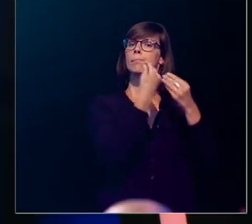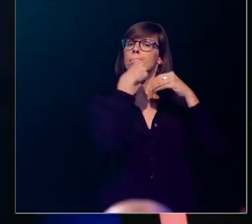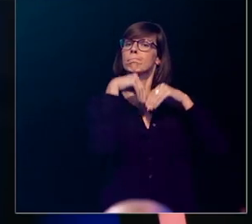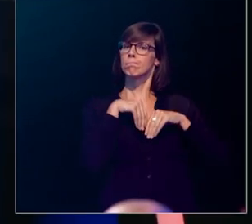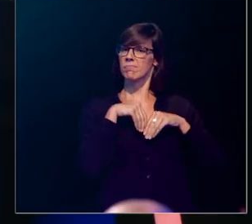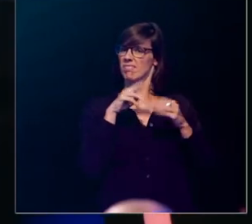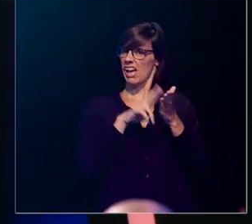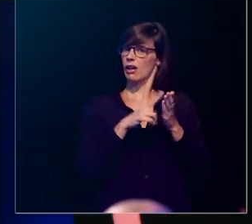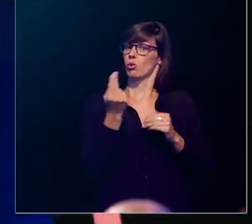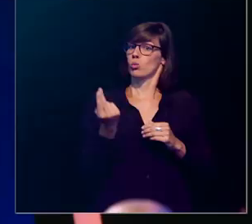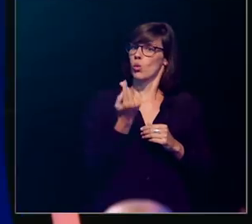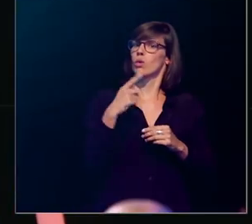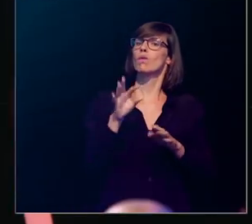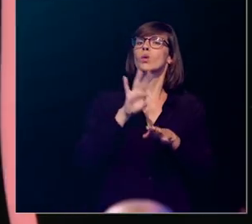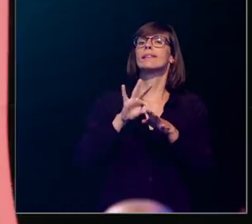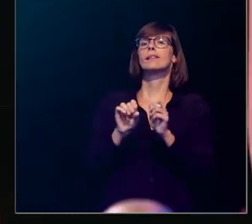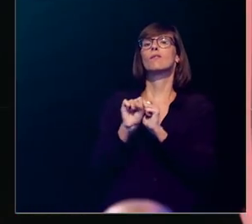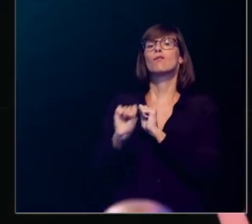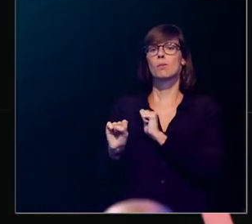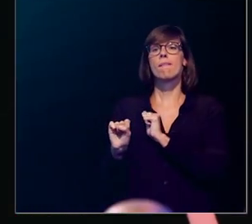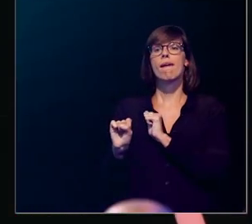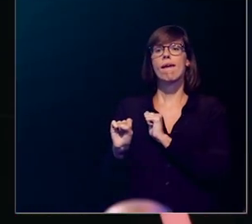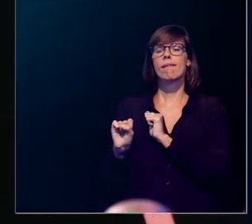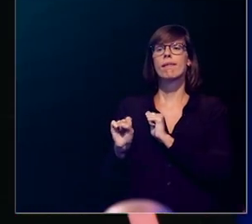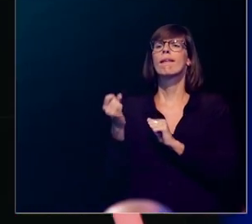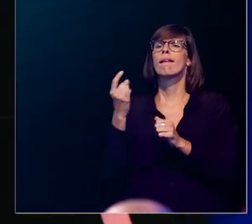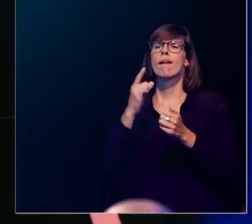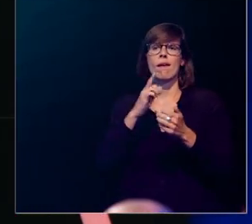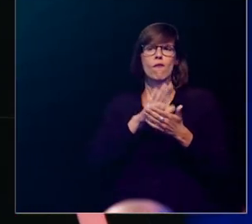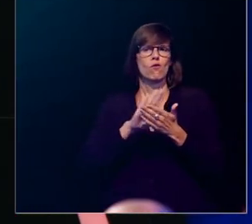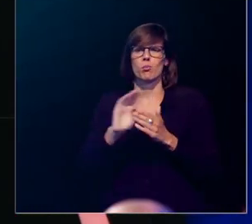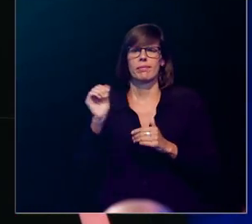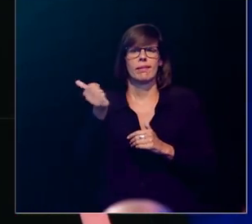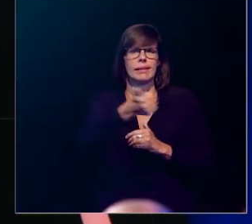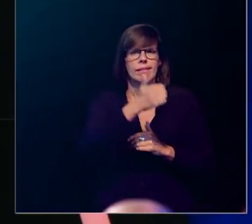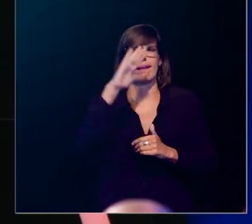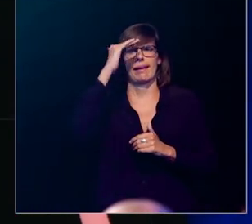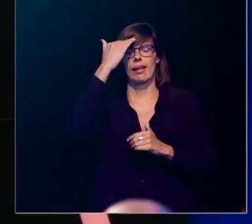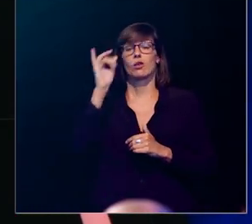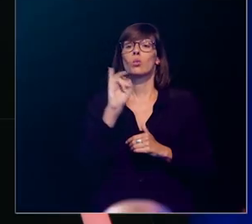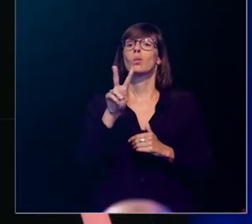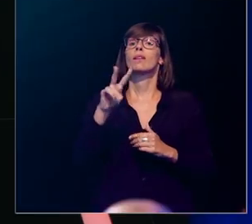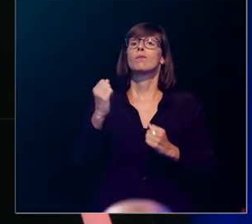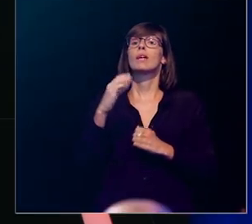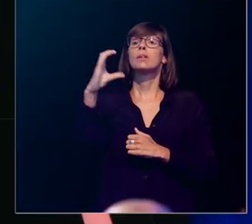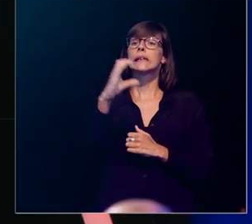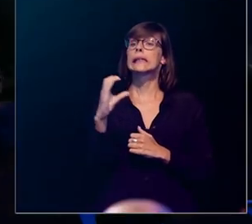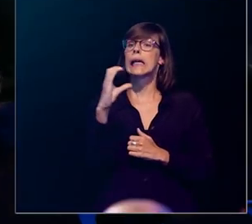essentieel is om ziekten te voorkomen. Een voorbeeld dat iedereen kent is vitamine C.